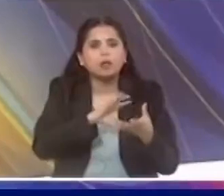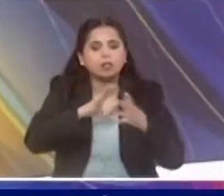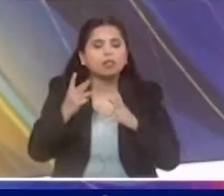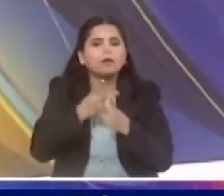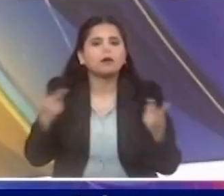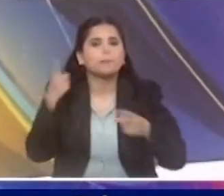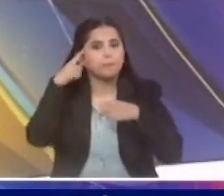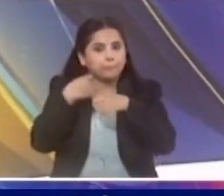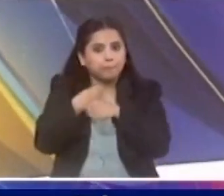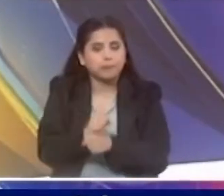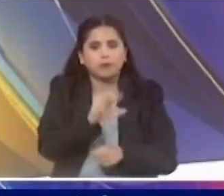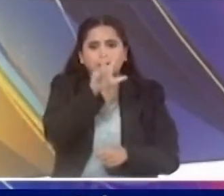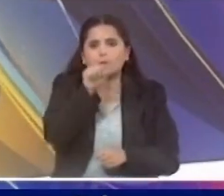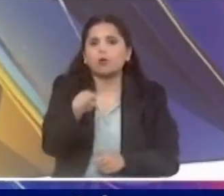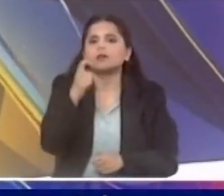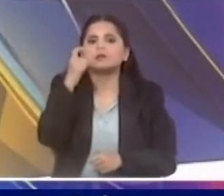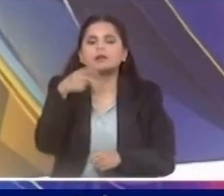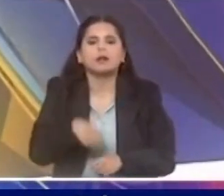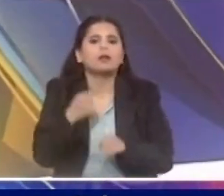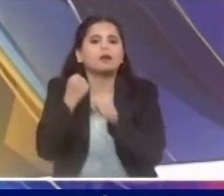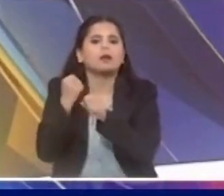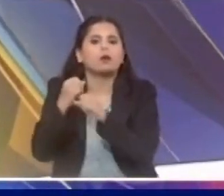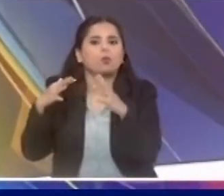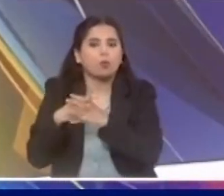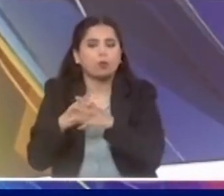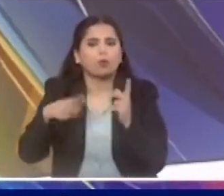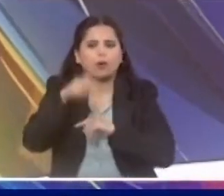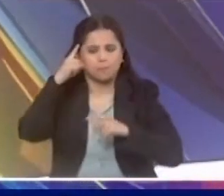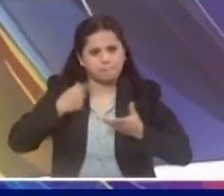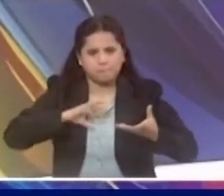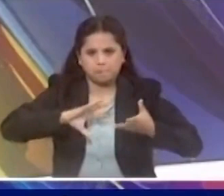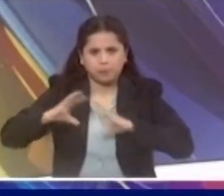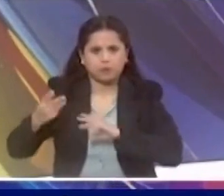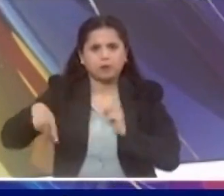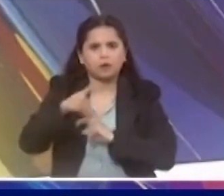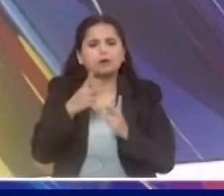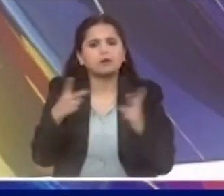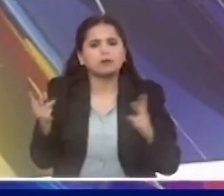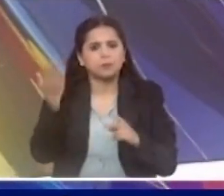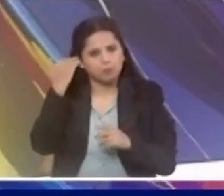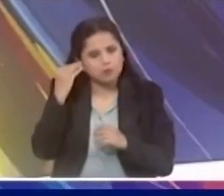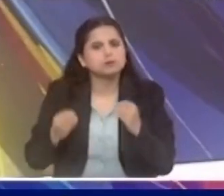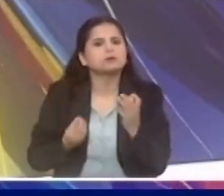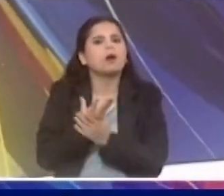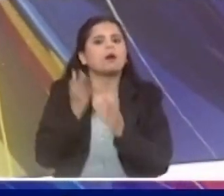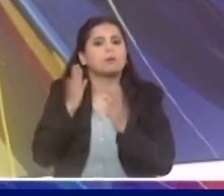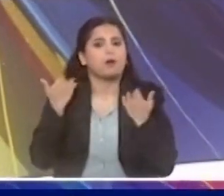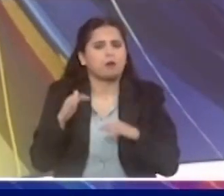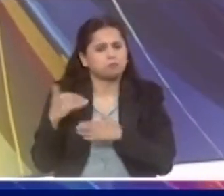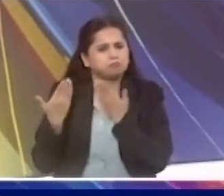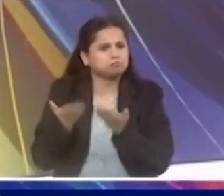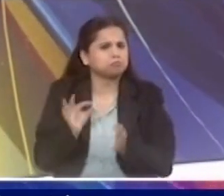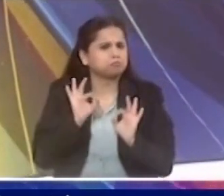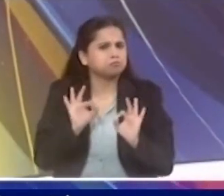रोजगार तर आठ लाक लोकाना अ प्रत्यक्ष रोजगार प्राप्त होना रसलेची महीती तेनी दिली सेमिकंडक्टर निर्मितिक शेत्राद